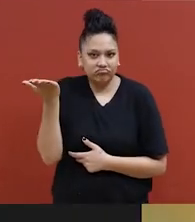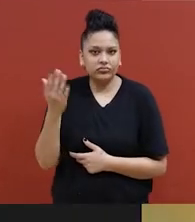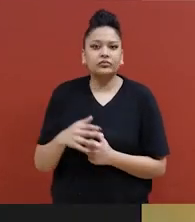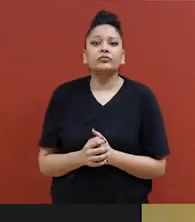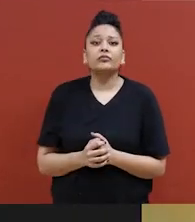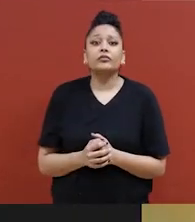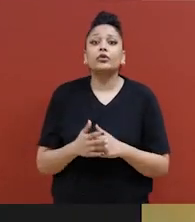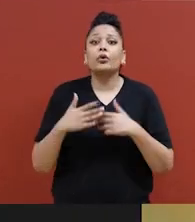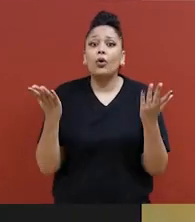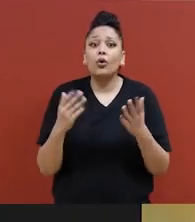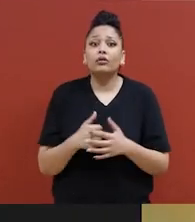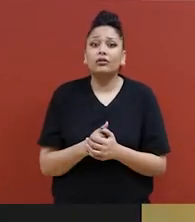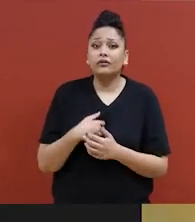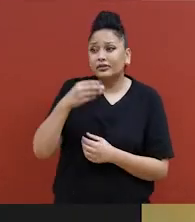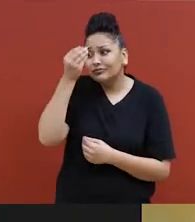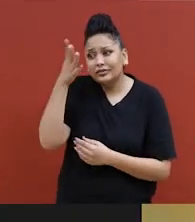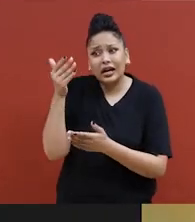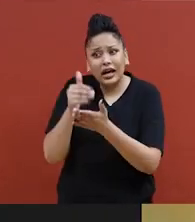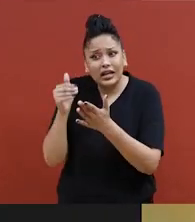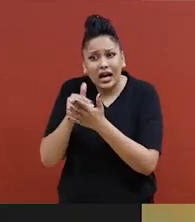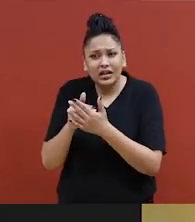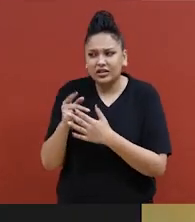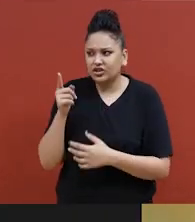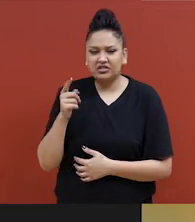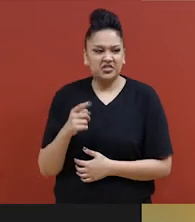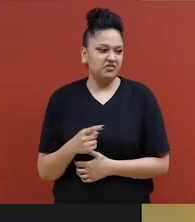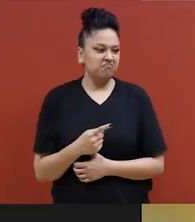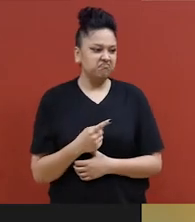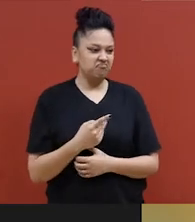Ou ils s'agitent parce que vous leur en avez déjà parlé.